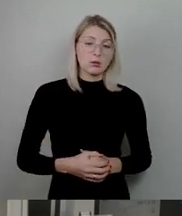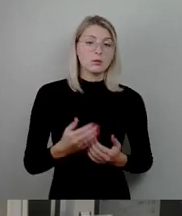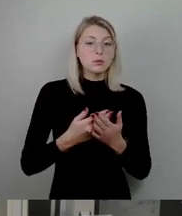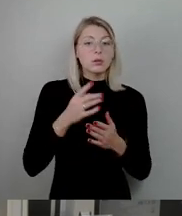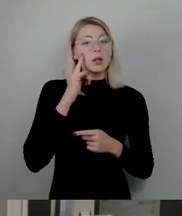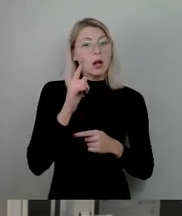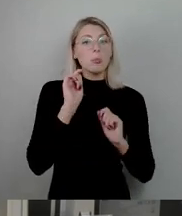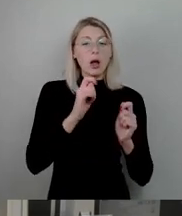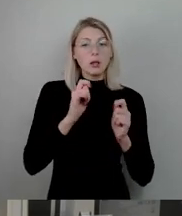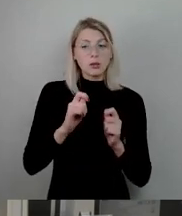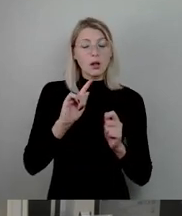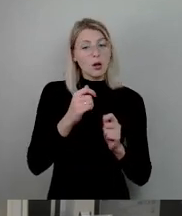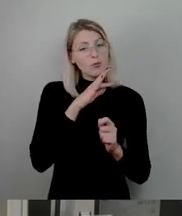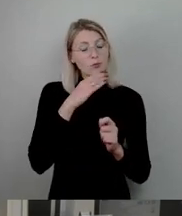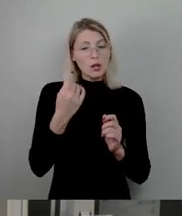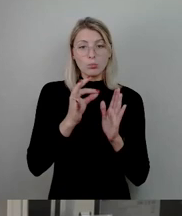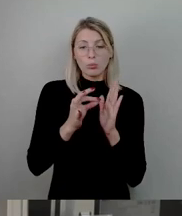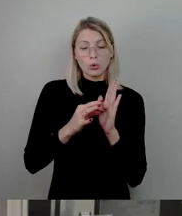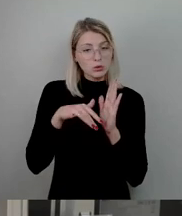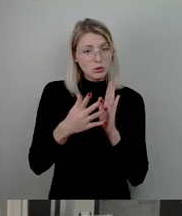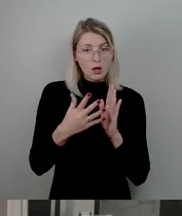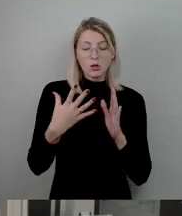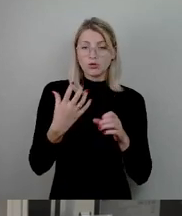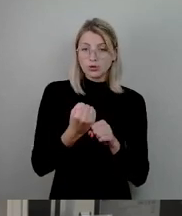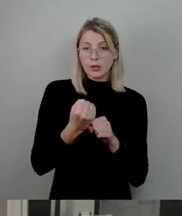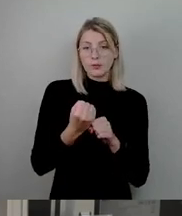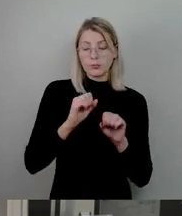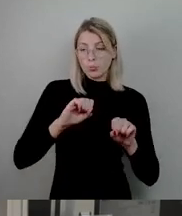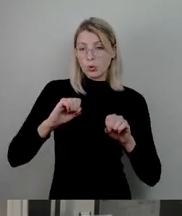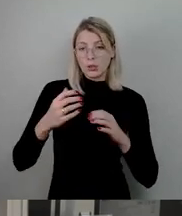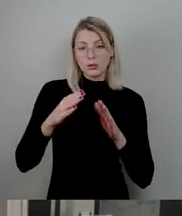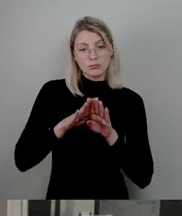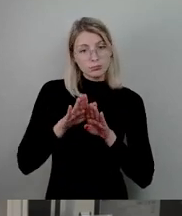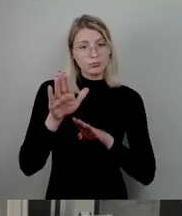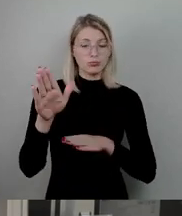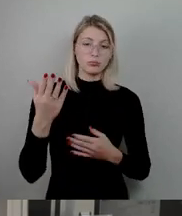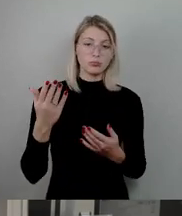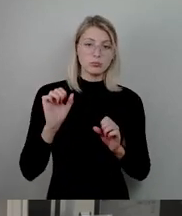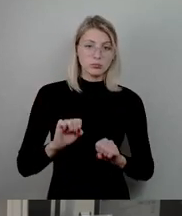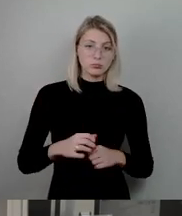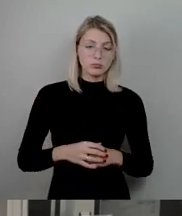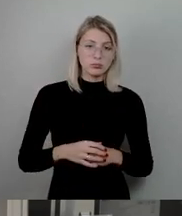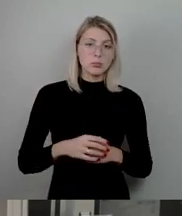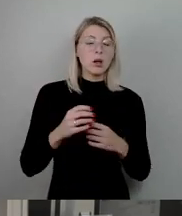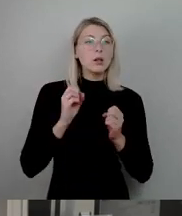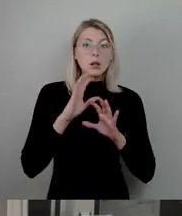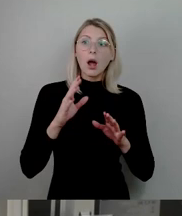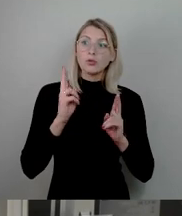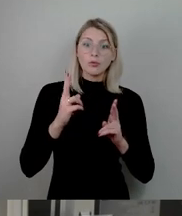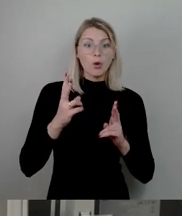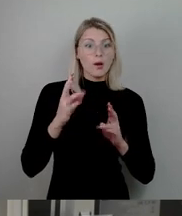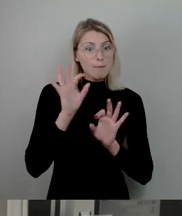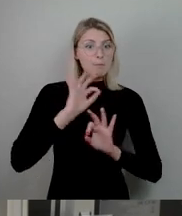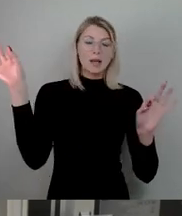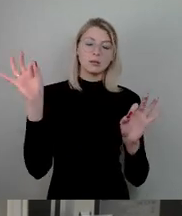Ansatzpunkte bietet, auch innovativ voranzukommen beim Bauen. Natürlich wird das nicht gleich der Riesenschlag sein, aber ich bitte nochmal um Unterstützung für die